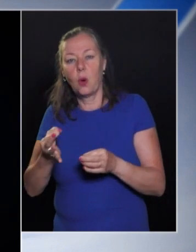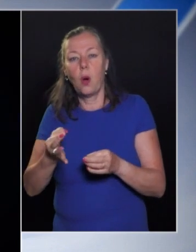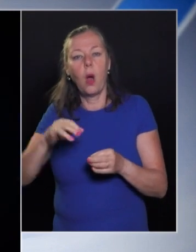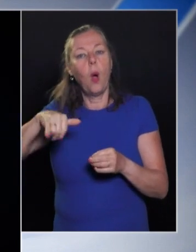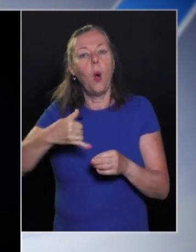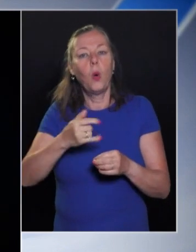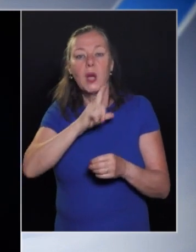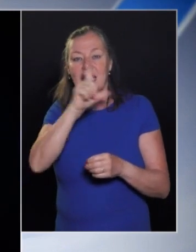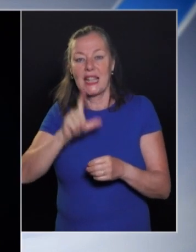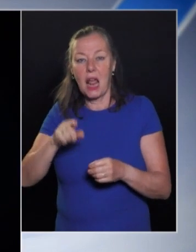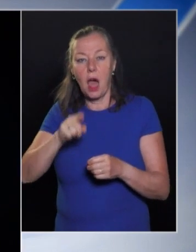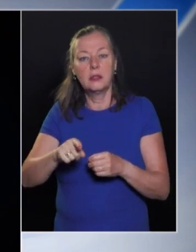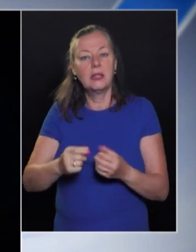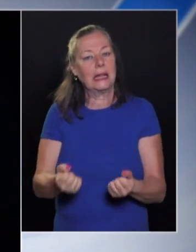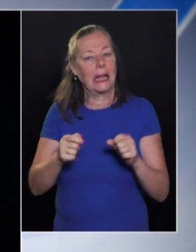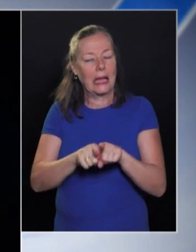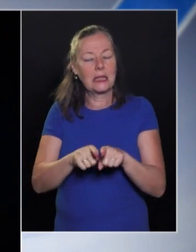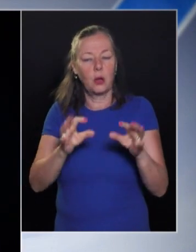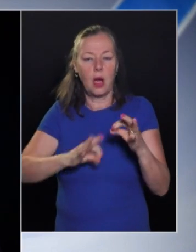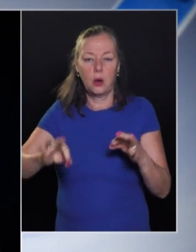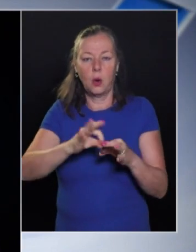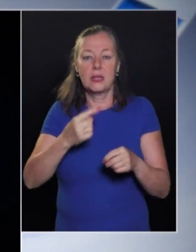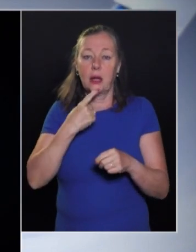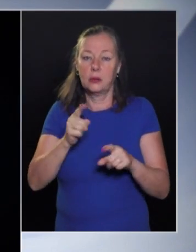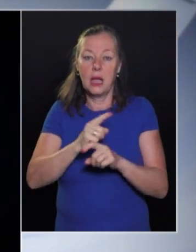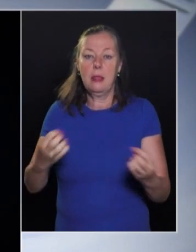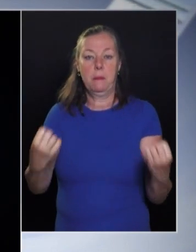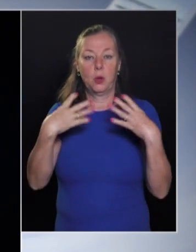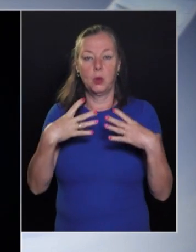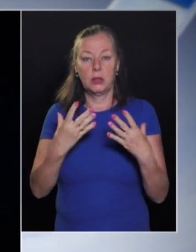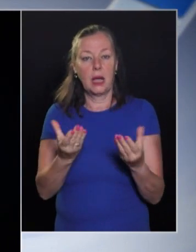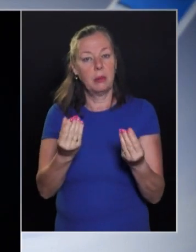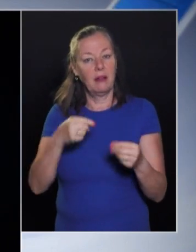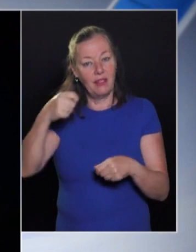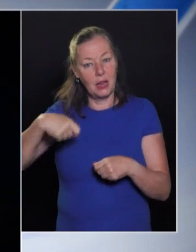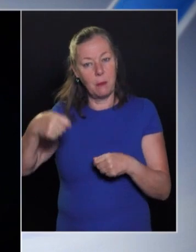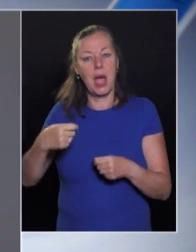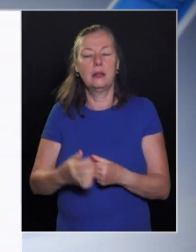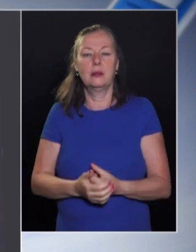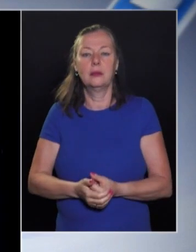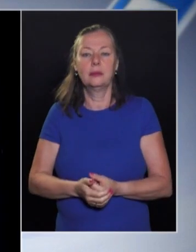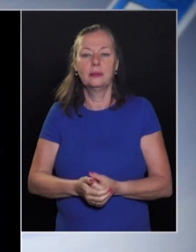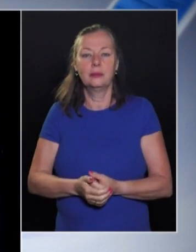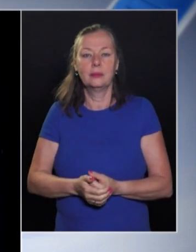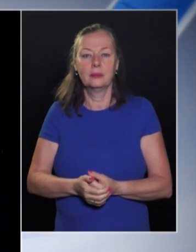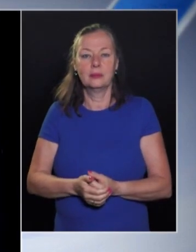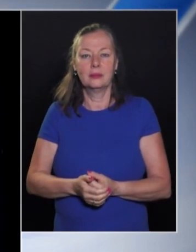Iránon át, Új-Zélandig gyakorlatilag most már nehéz olyan országot mondani, honnan nem küldtek be hozzánk filmeket.